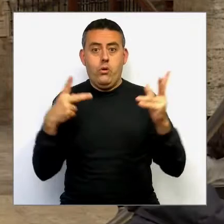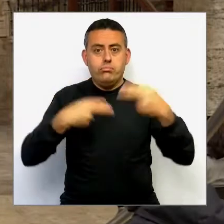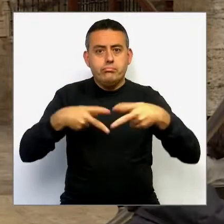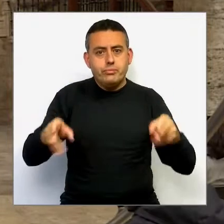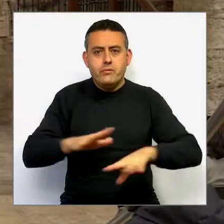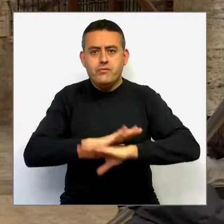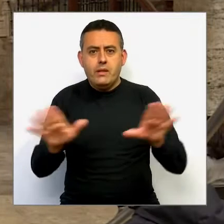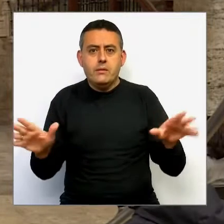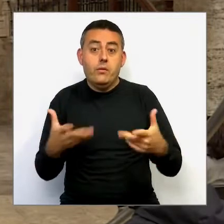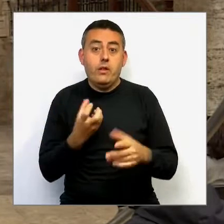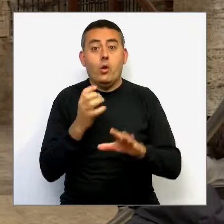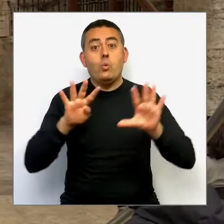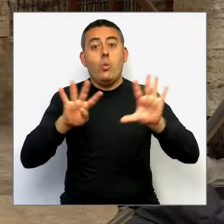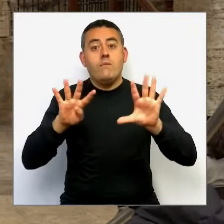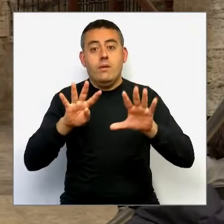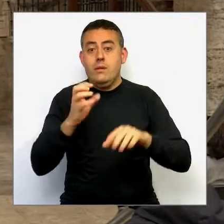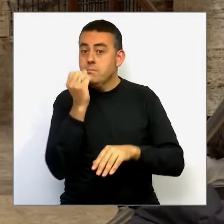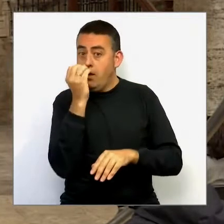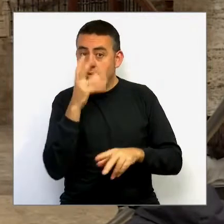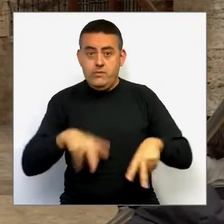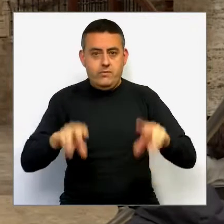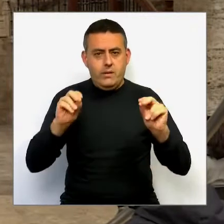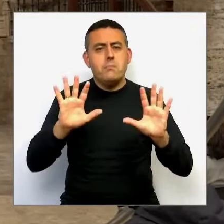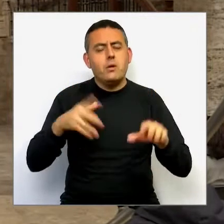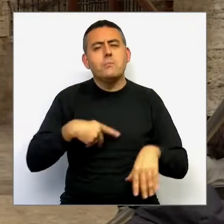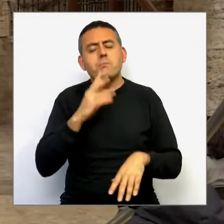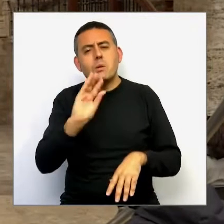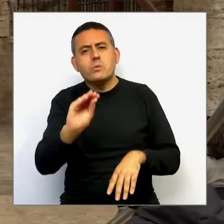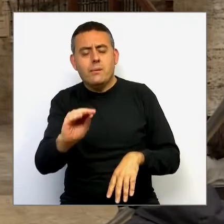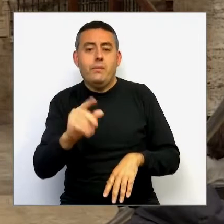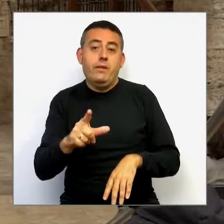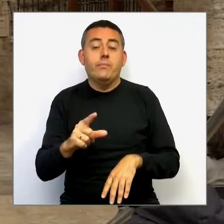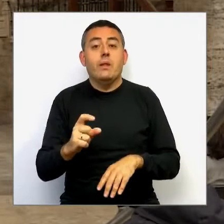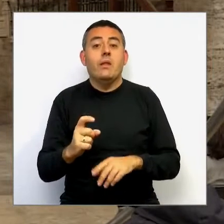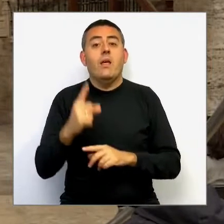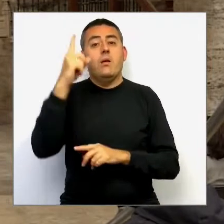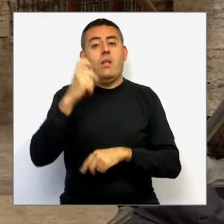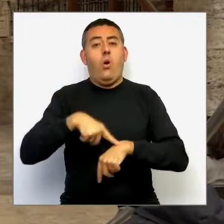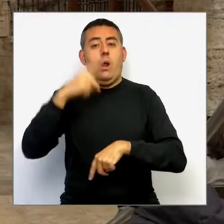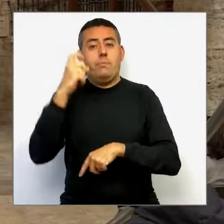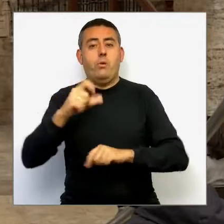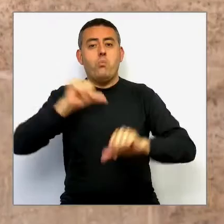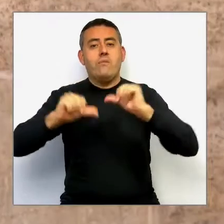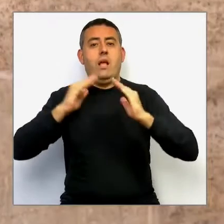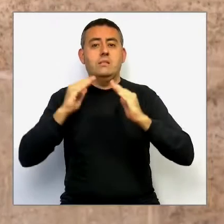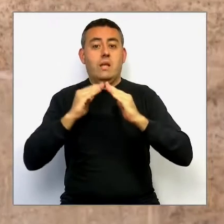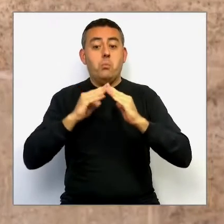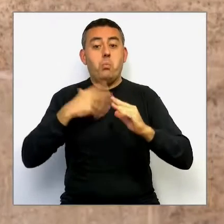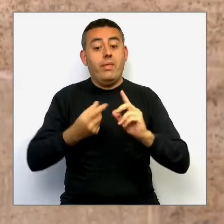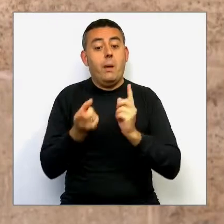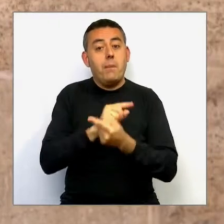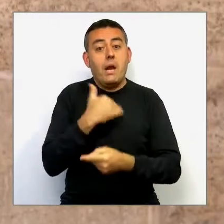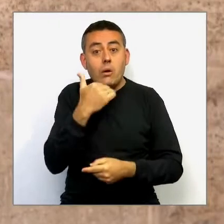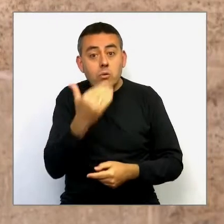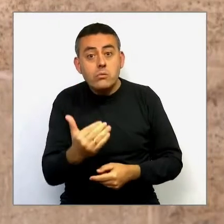final de l'estat d'alarma el 9 de maig. Però, pel que fa al toc de queda, hi hauria alguna possibilitat de modificació a partir d'aleshores? És probable que també hi hagi una